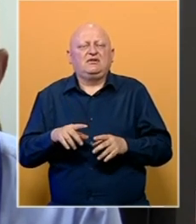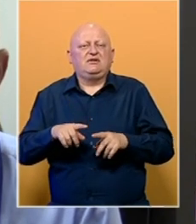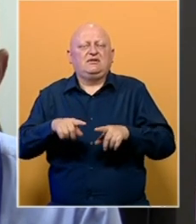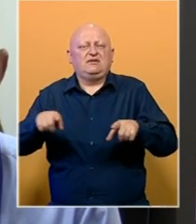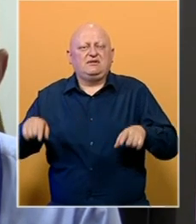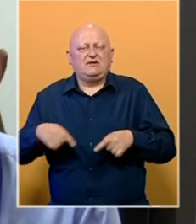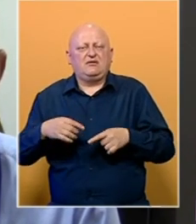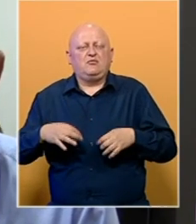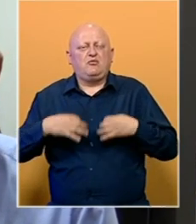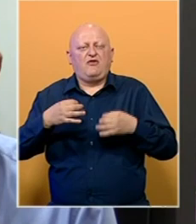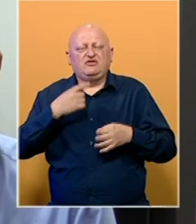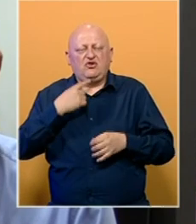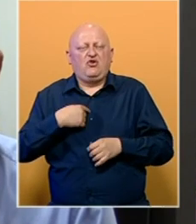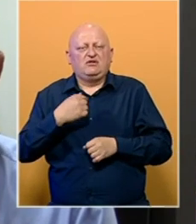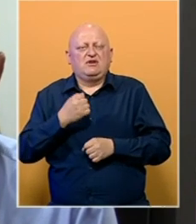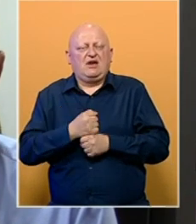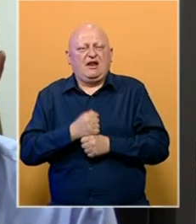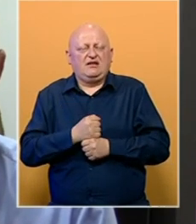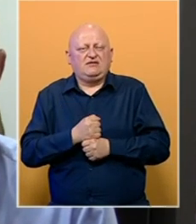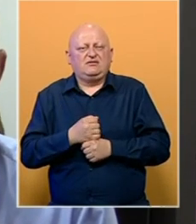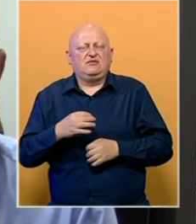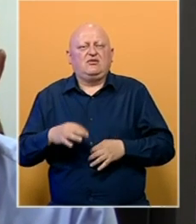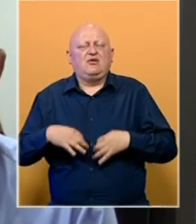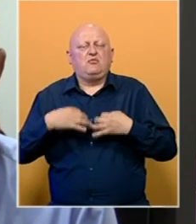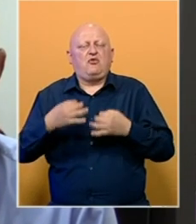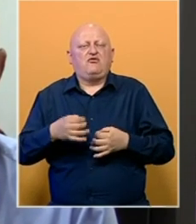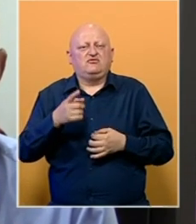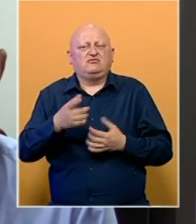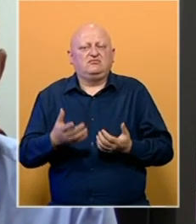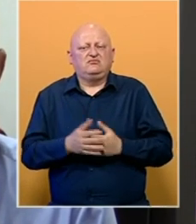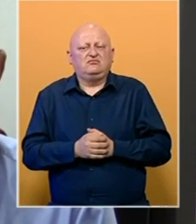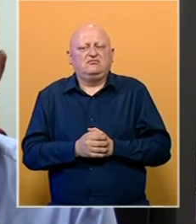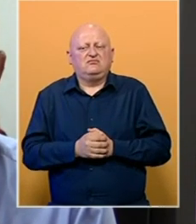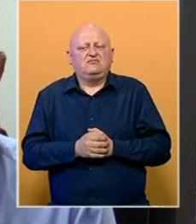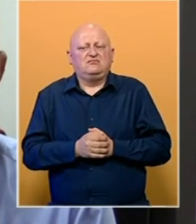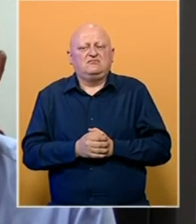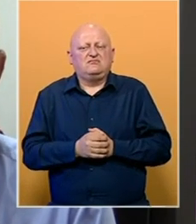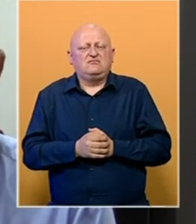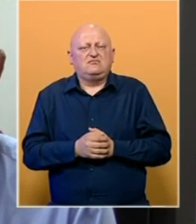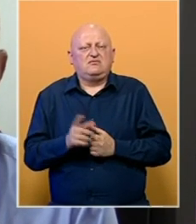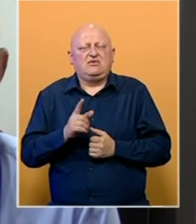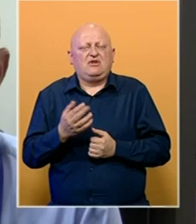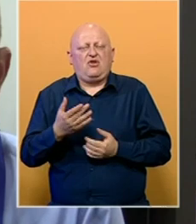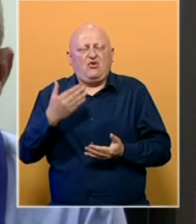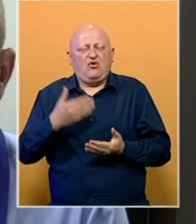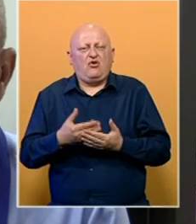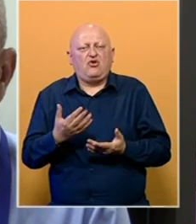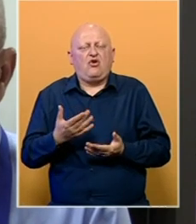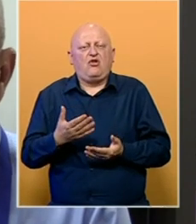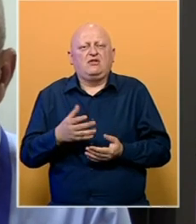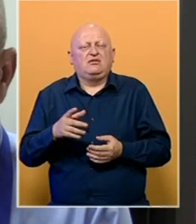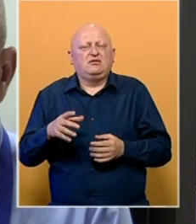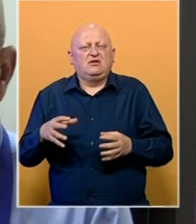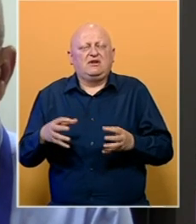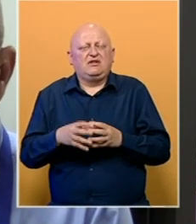profesije koje se bavi, profesionalno je ne toliko priznanje meni koliko je to priznanje